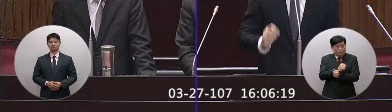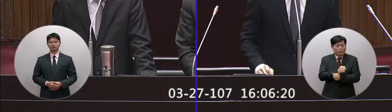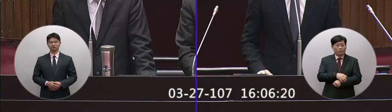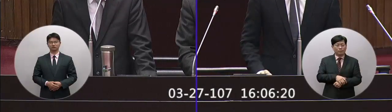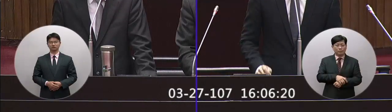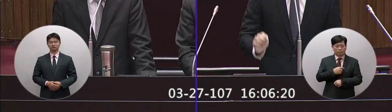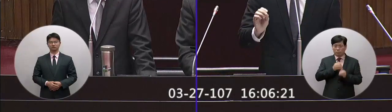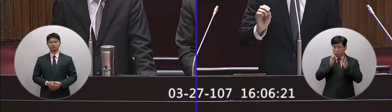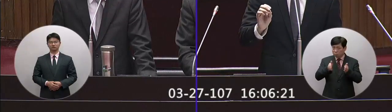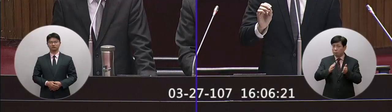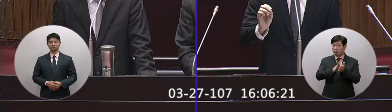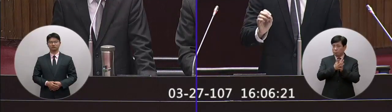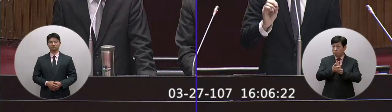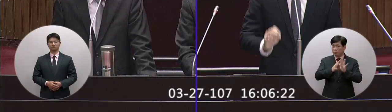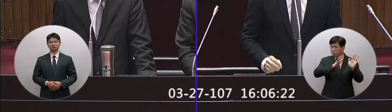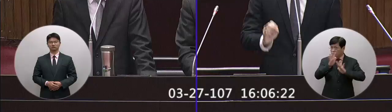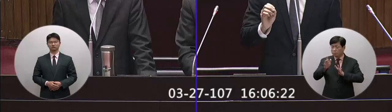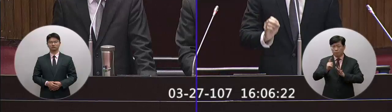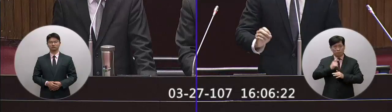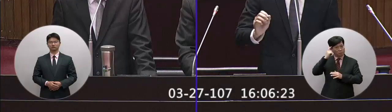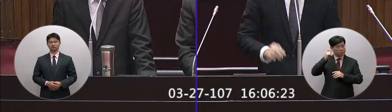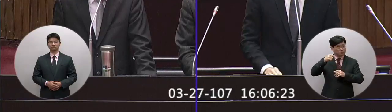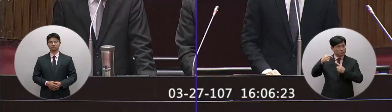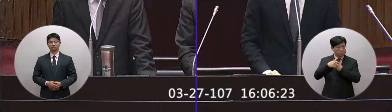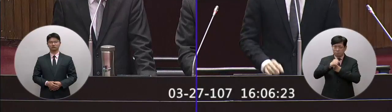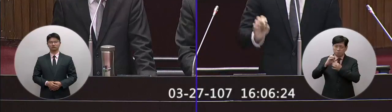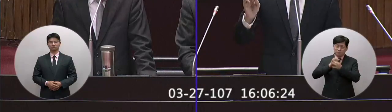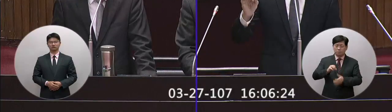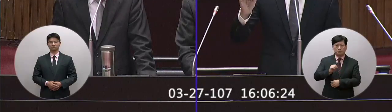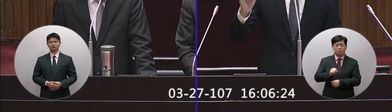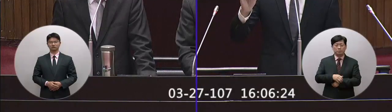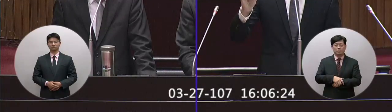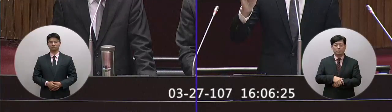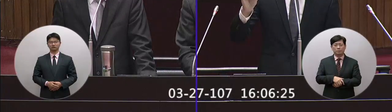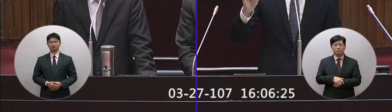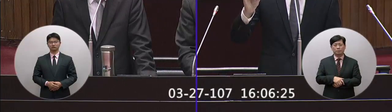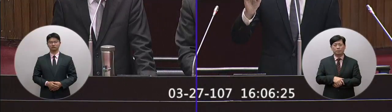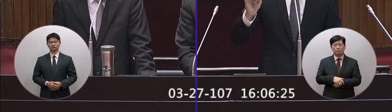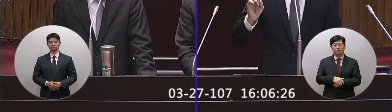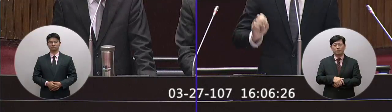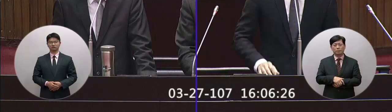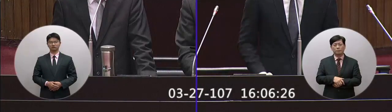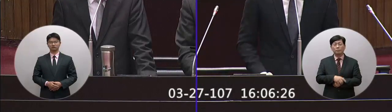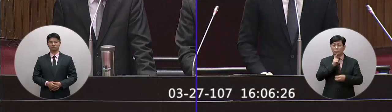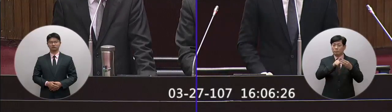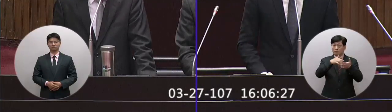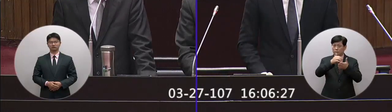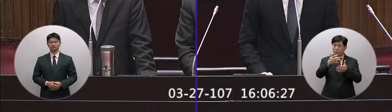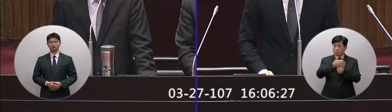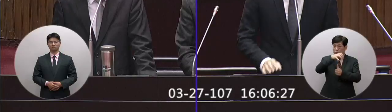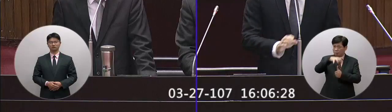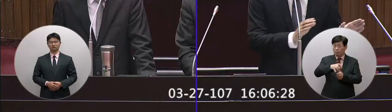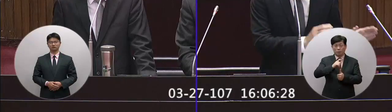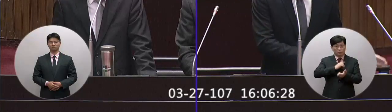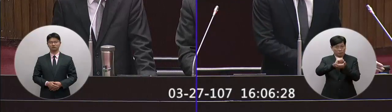應該我們要針對這些變化去想辦法不可以繼續這樣下去經濟這個主界中处的這個